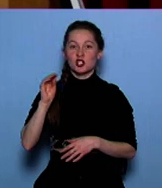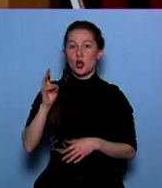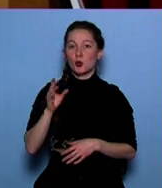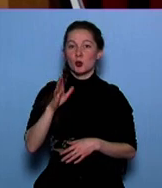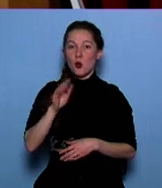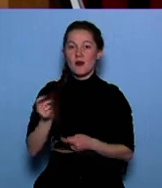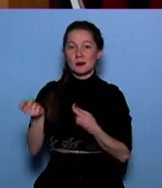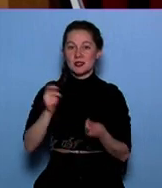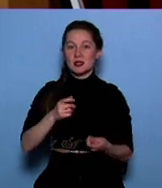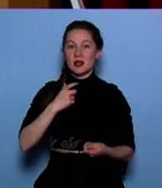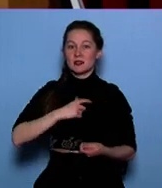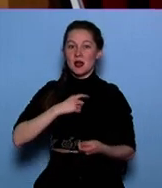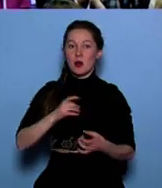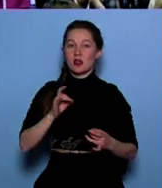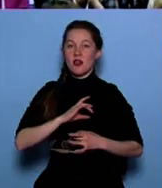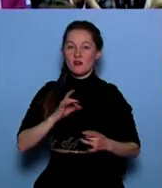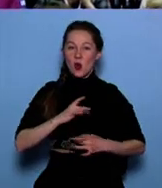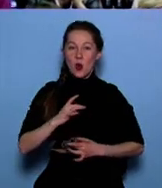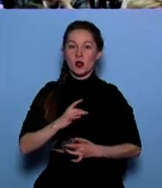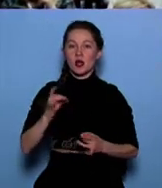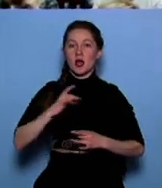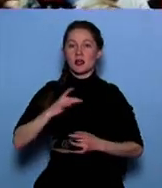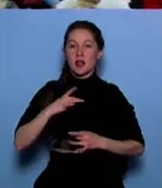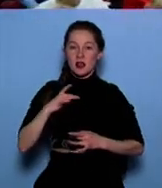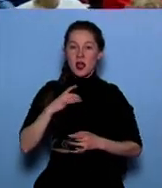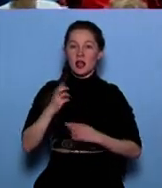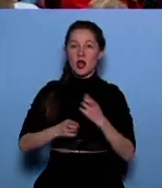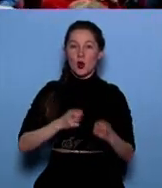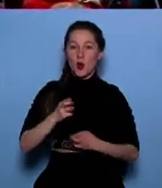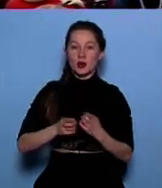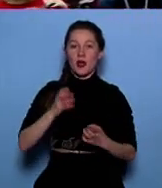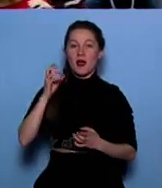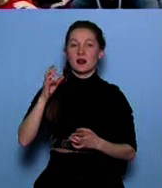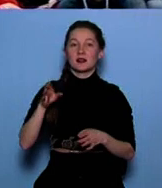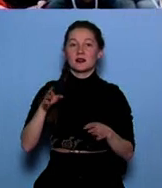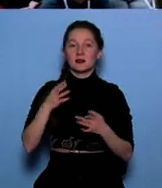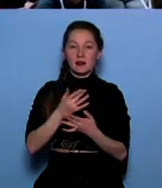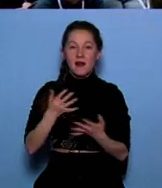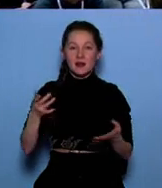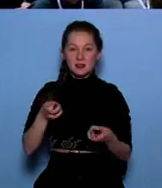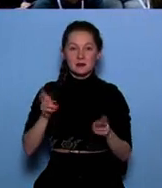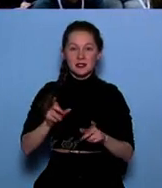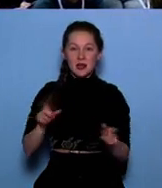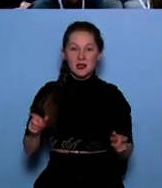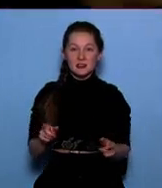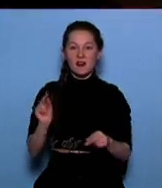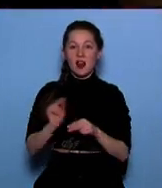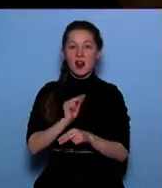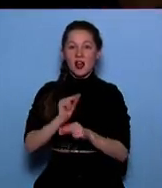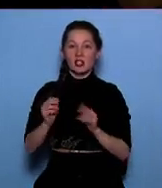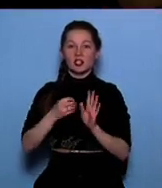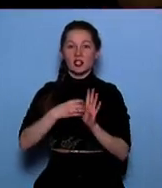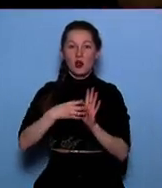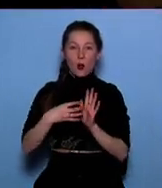внушительный десант неврологов, нейрохирургов, психологов и радиотерапевтов. Методы диагностики и лечения опухолей центральной